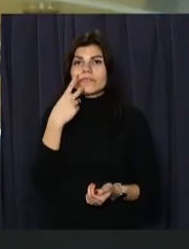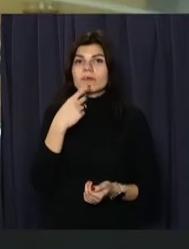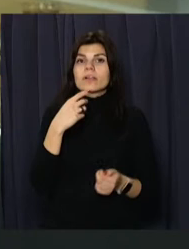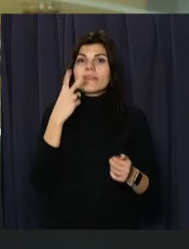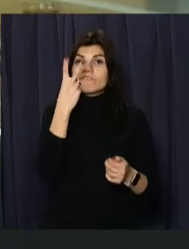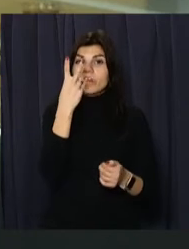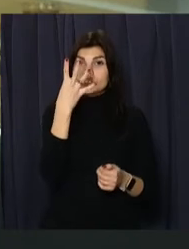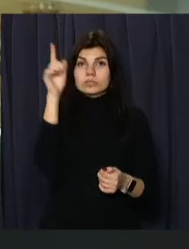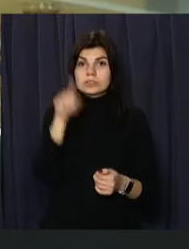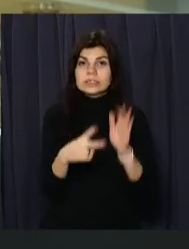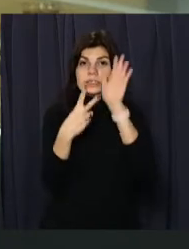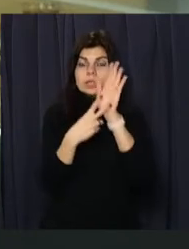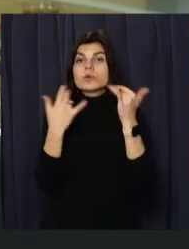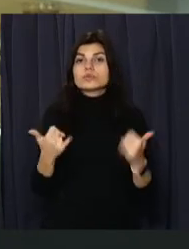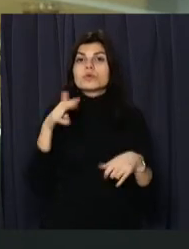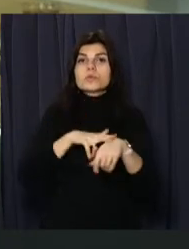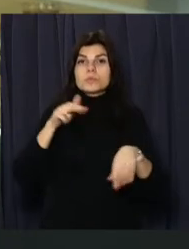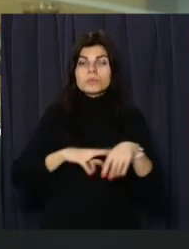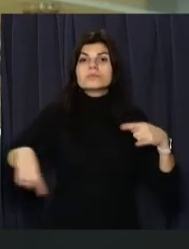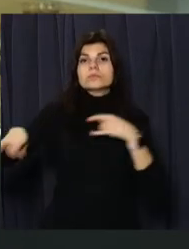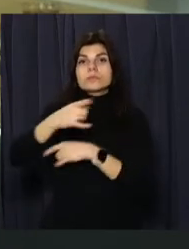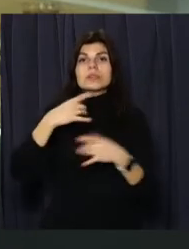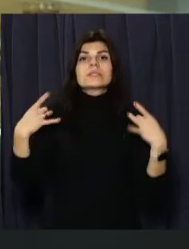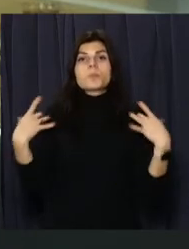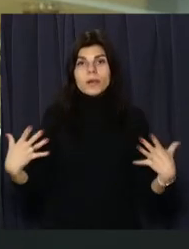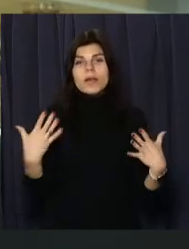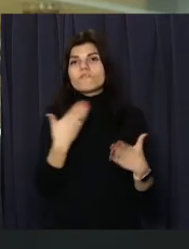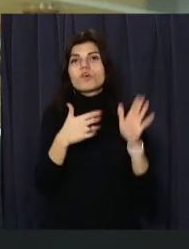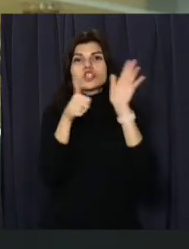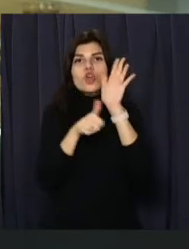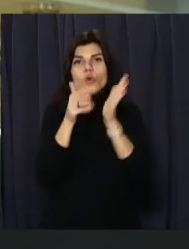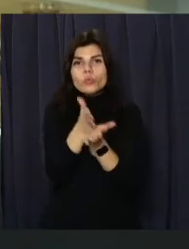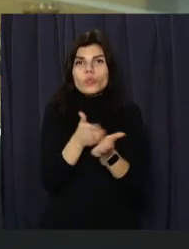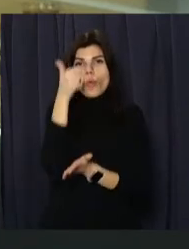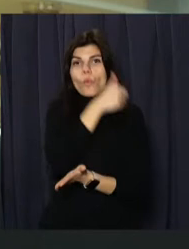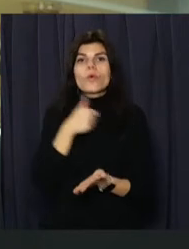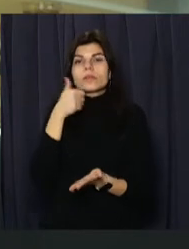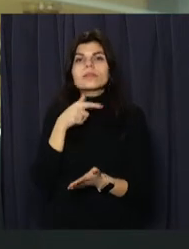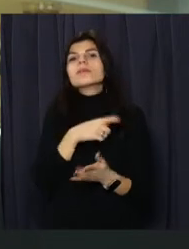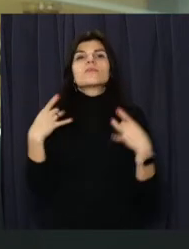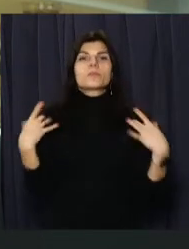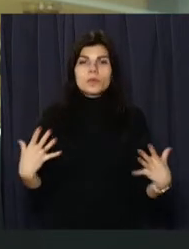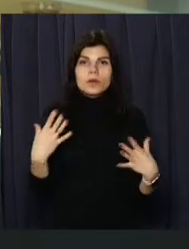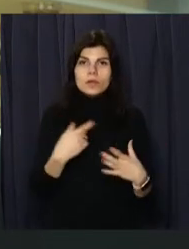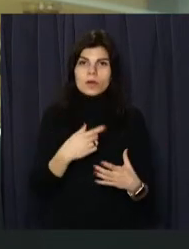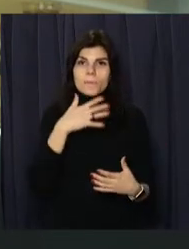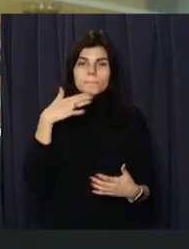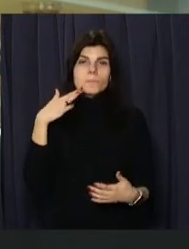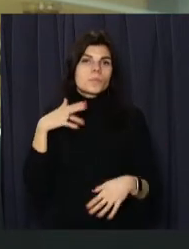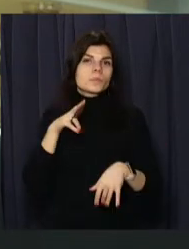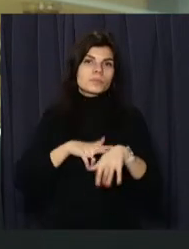на 7. Сьогодні патрульні Дніпропетровщини святкують свою шосту річницю. З нагоди свята зупів десятка